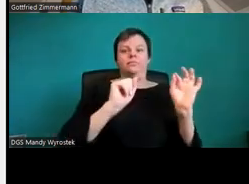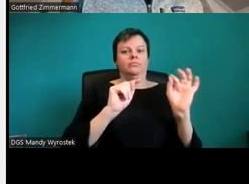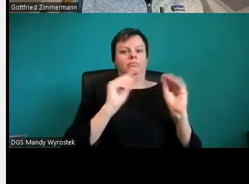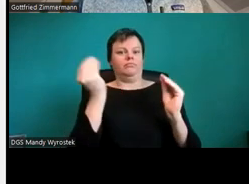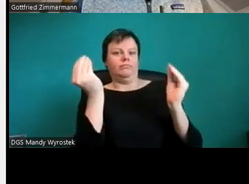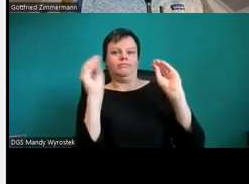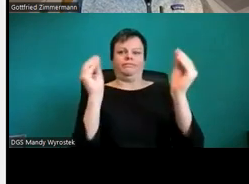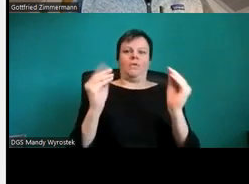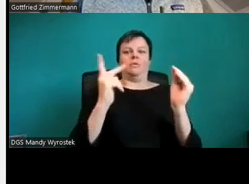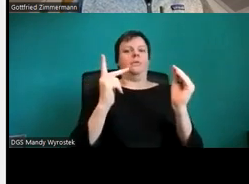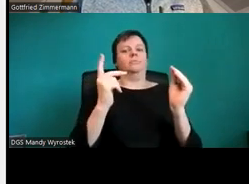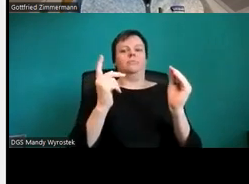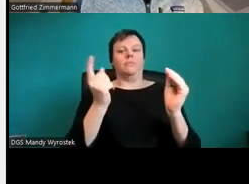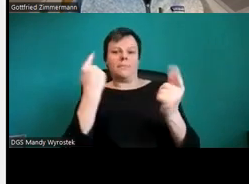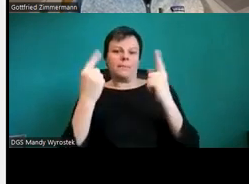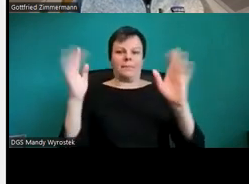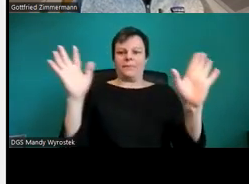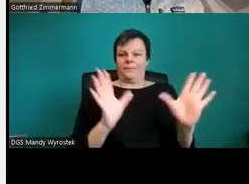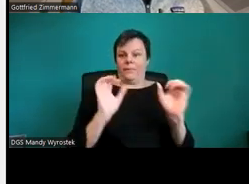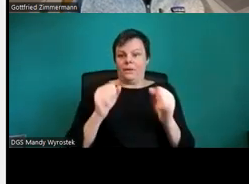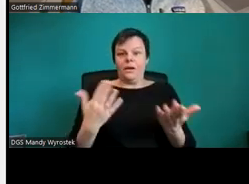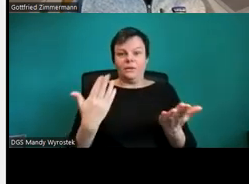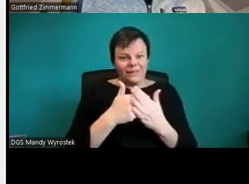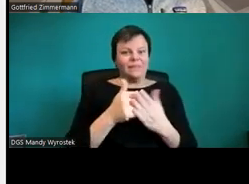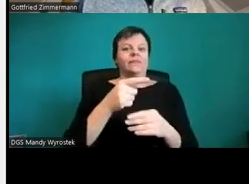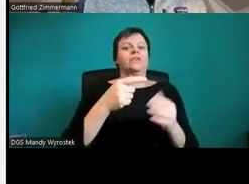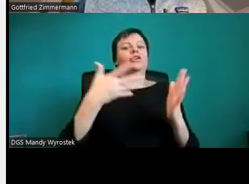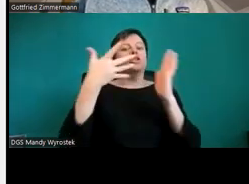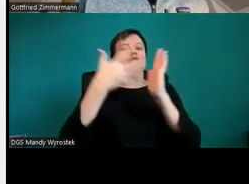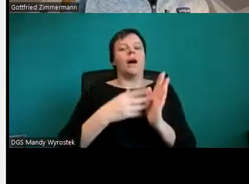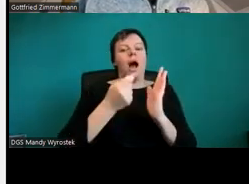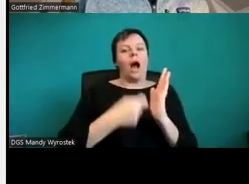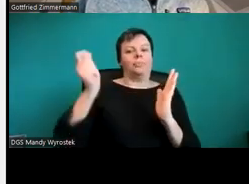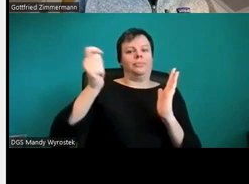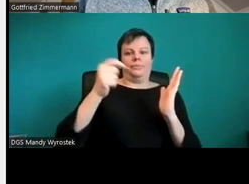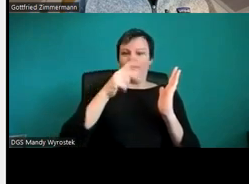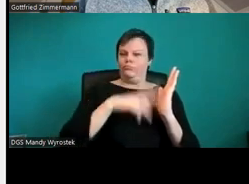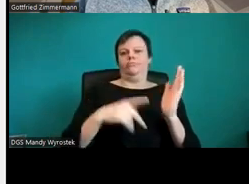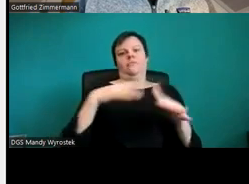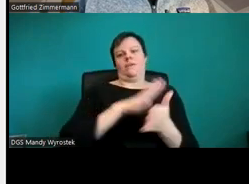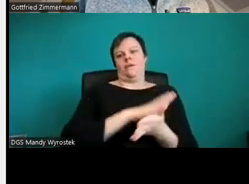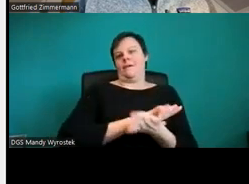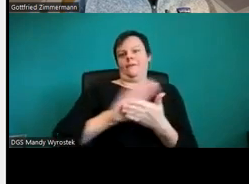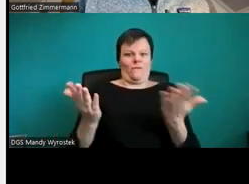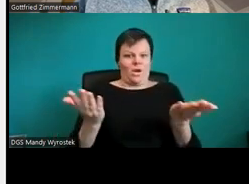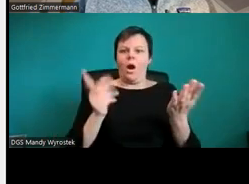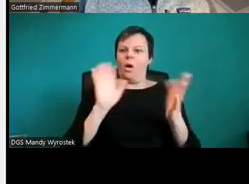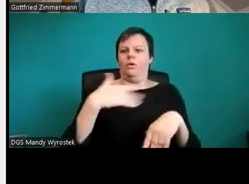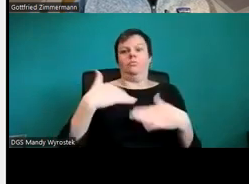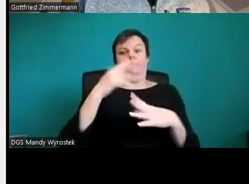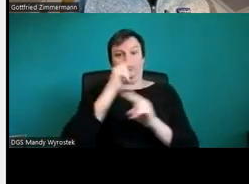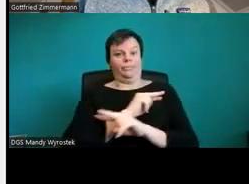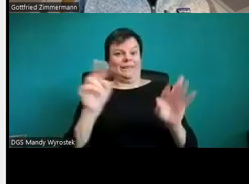übersichtlich. Und ich kann Ihnen noch etwas zeigen, wenn ich jetzt in dieser Folie auch grafische